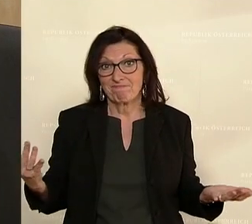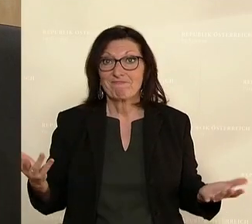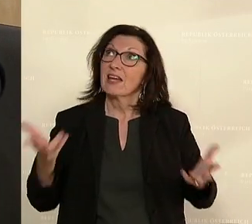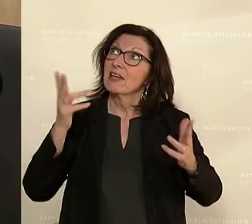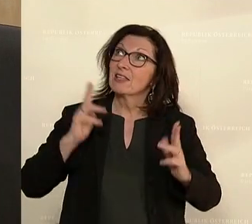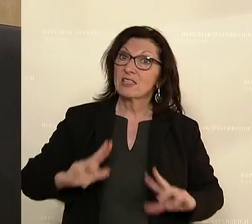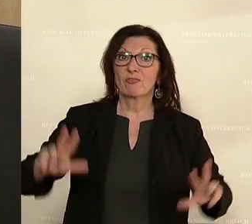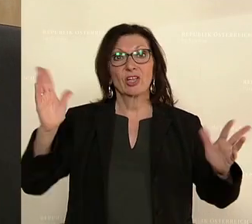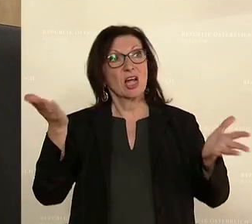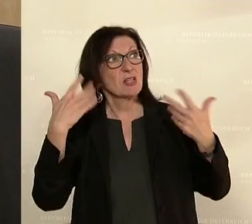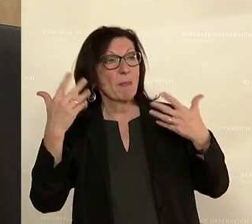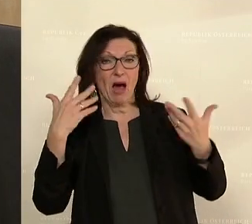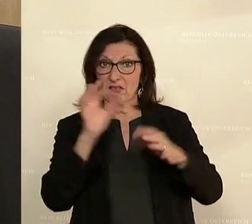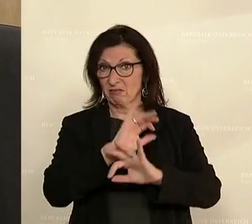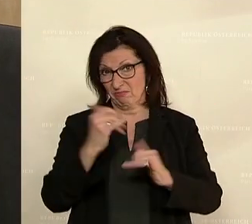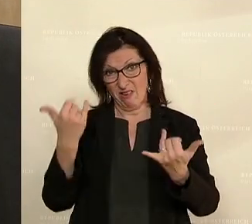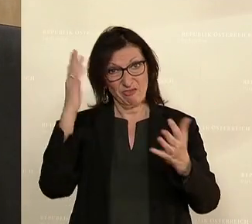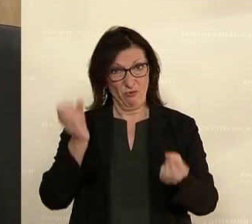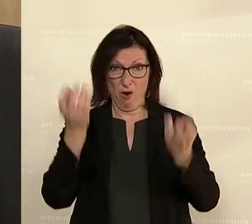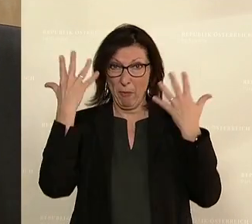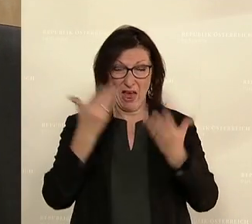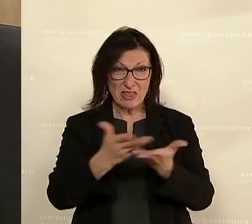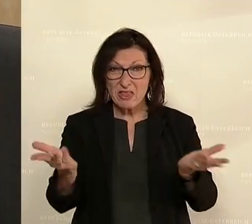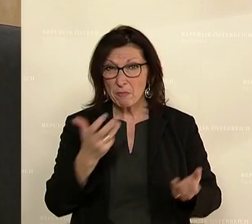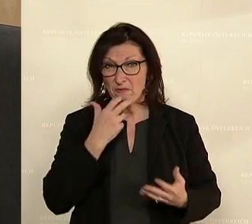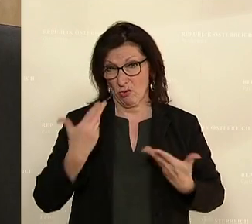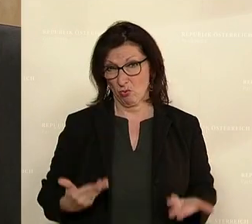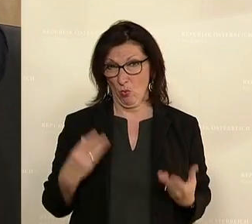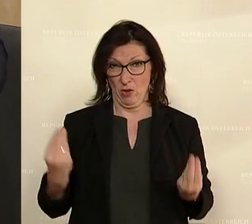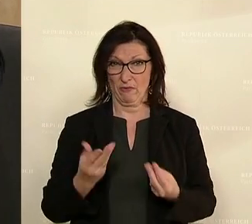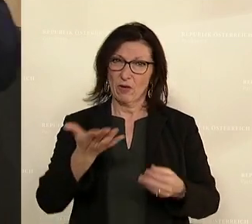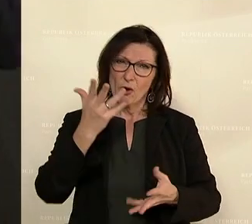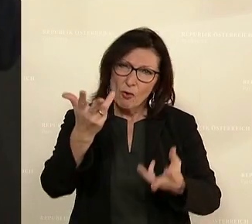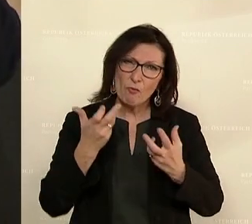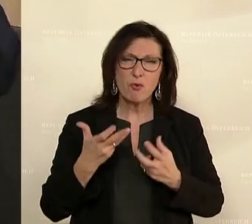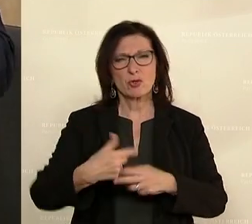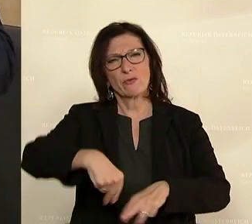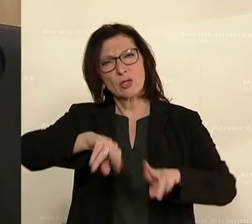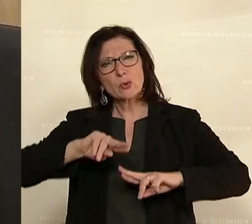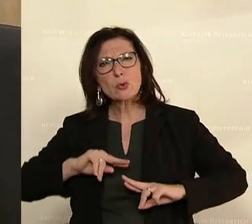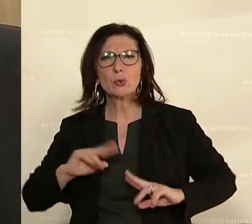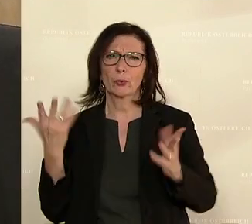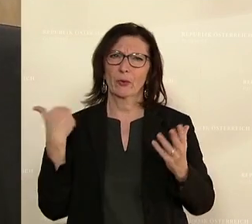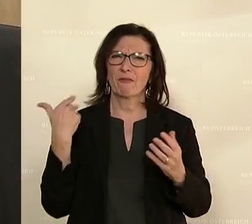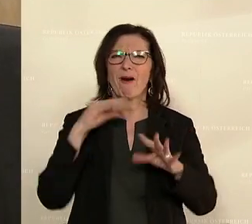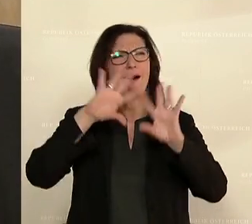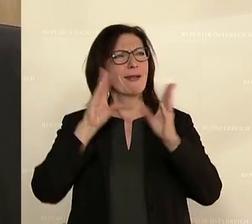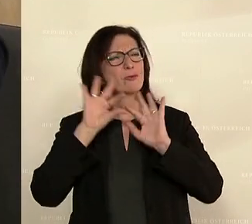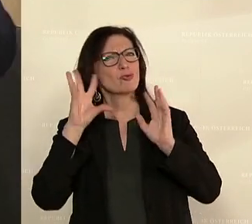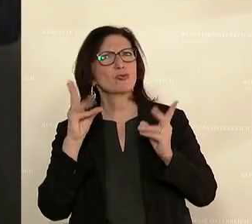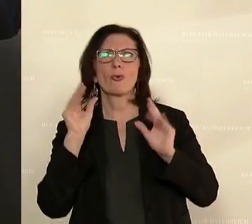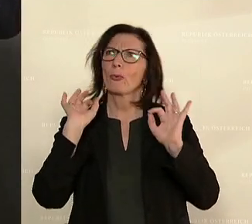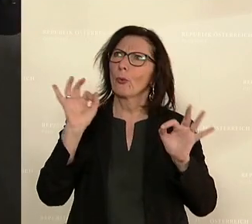Garten Eden vertrieben worden. Das hat niemand gerne. Man will gerne wieder zurück in den scheinbar heilen Status Quante,